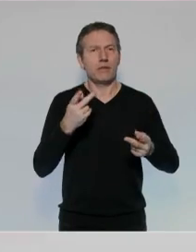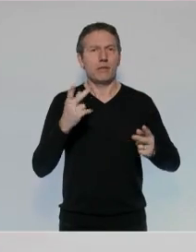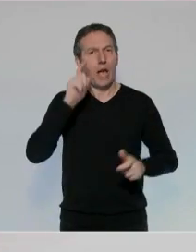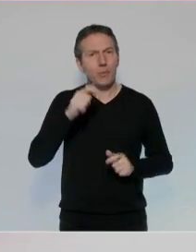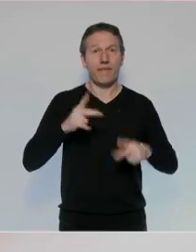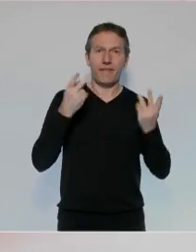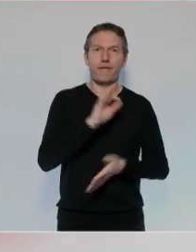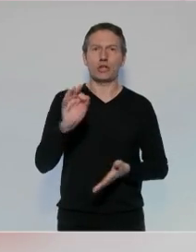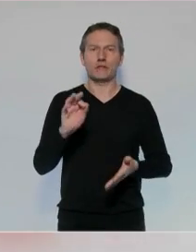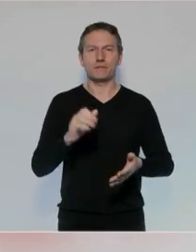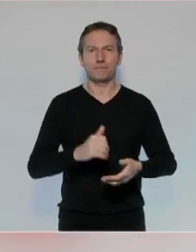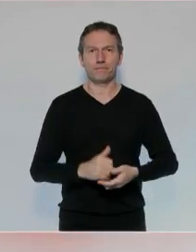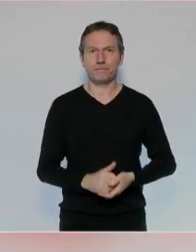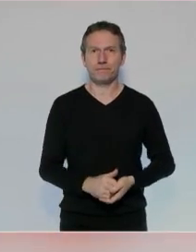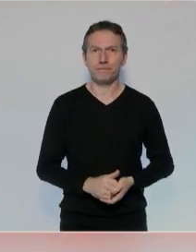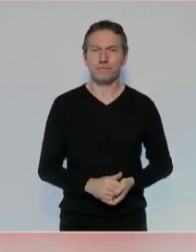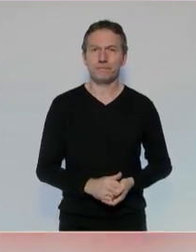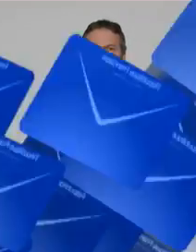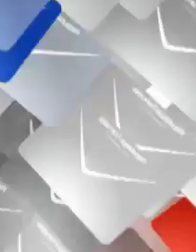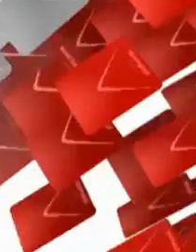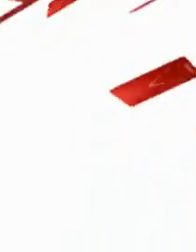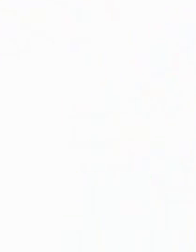Vive la République et vive la France.